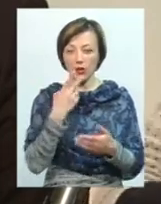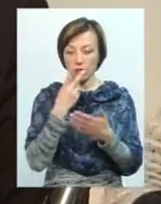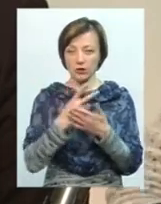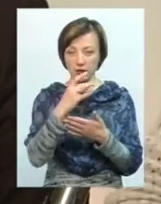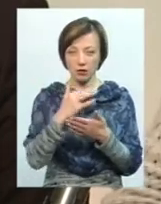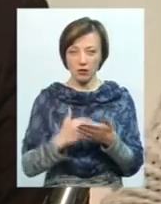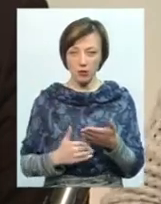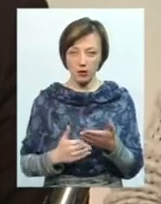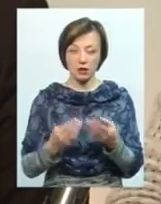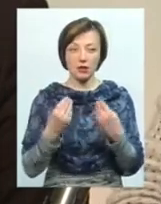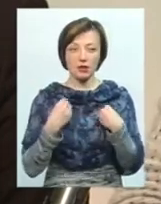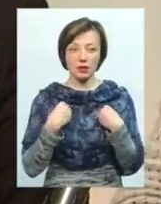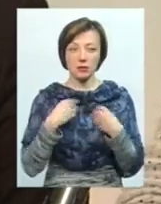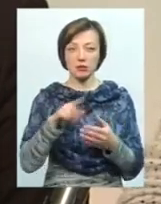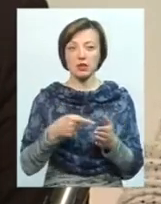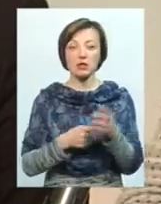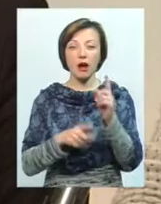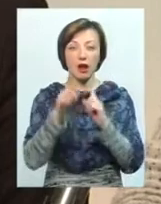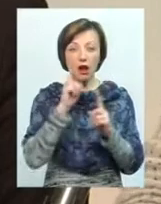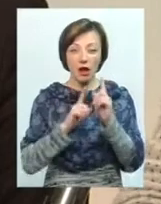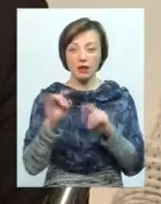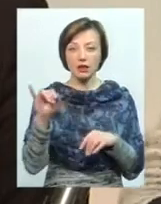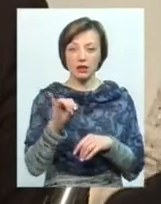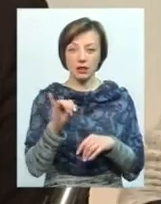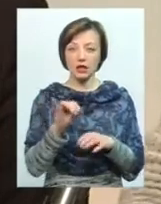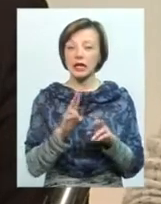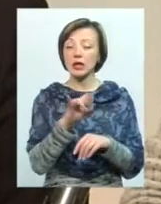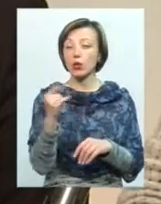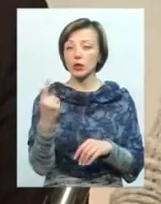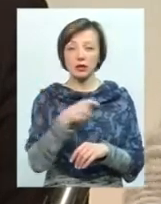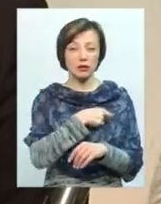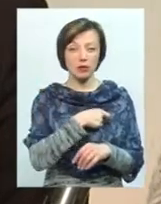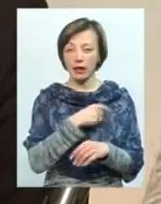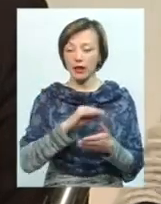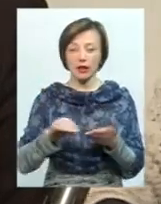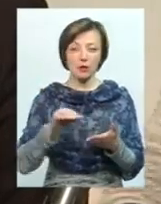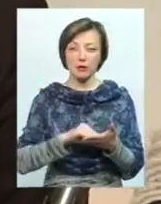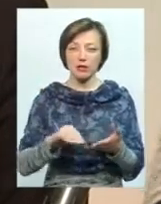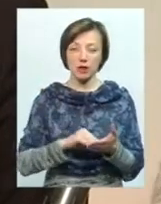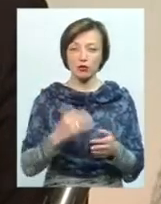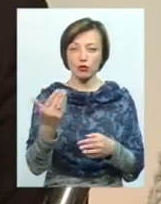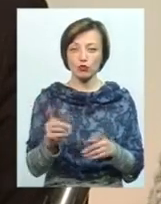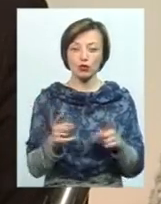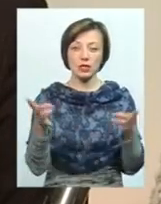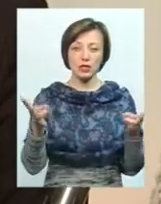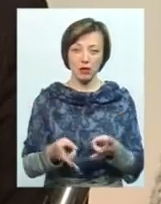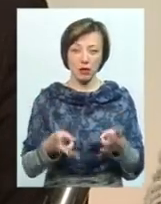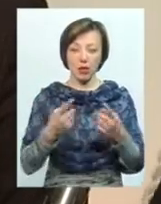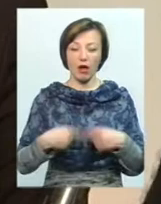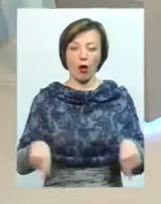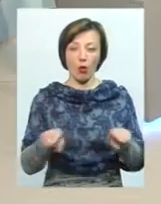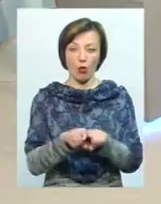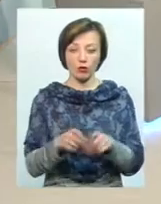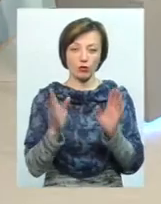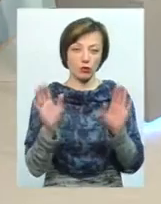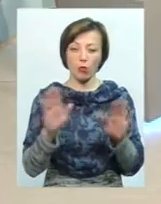інформацію, яку мені надала Хмельницька міська рада, і ні один депутат не написав, що йому щось треба на окрузі. Тобто